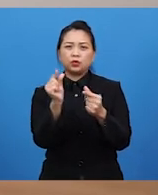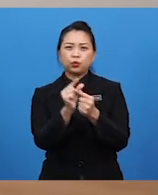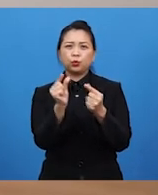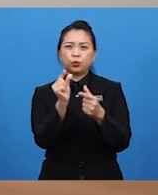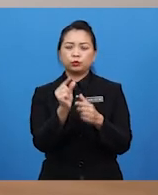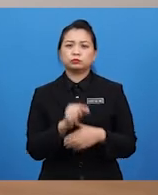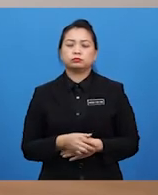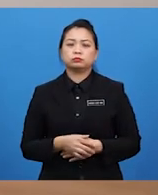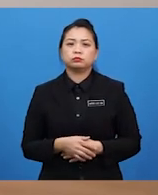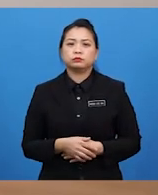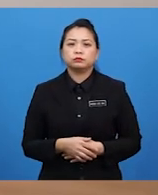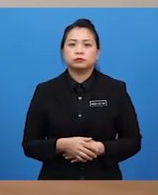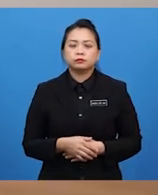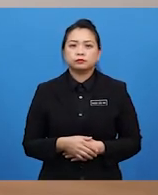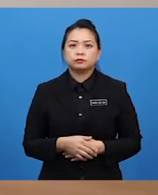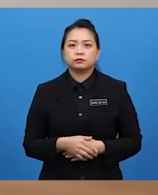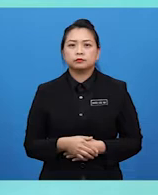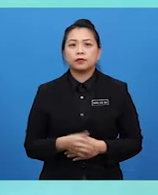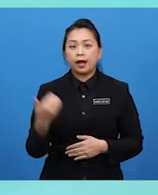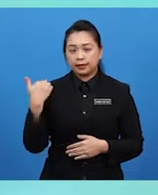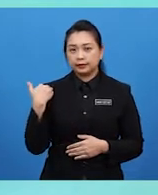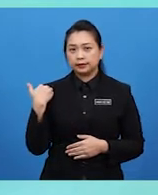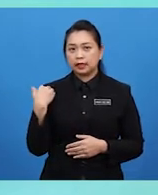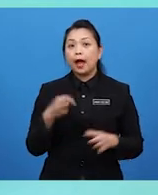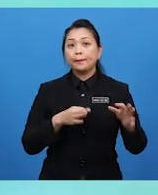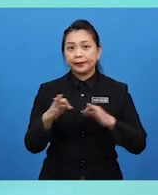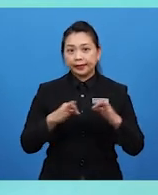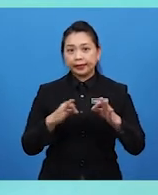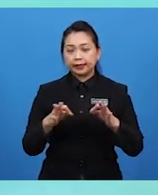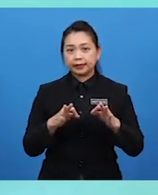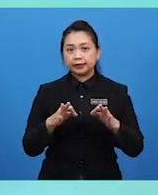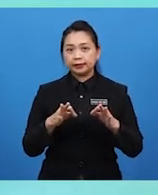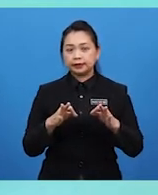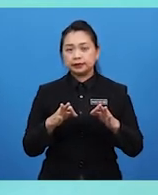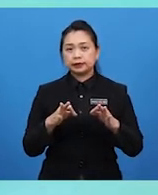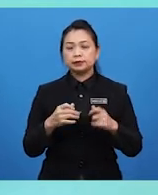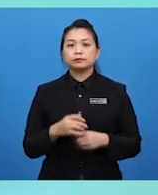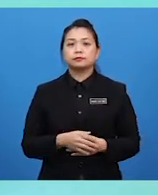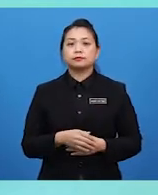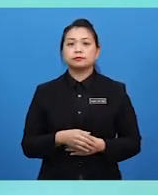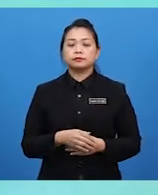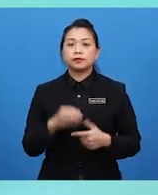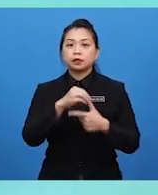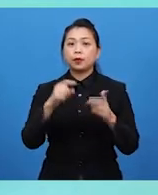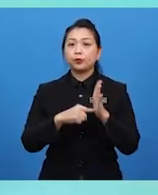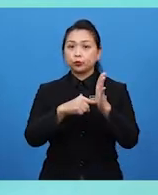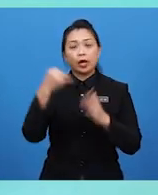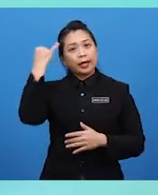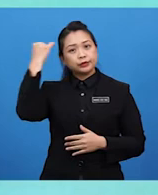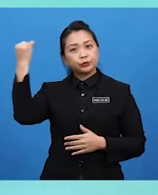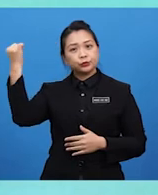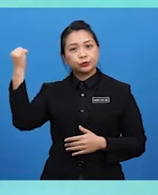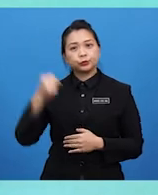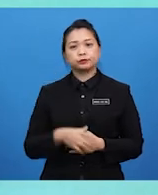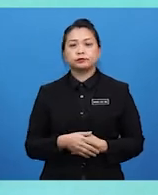sebenarnya, propaganda dalam seni visual adalah penerangan atau penyaraan ideologi. Contohnya, seperti doktrin dan